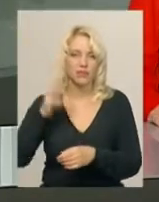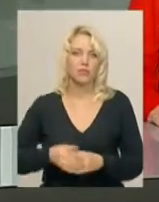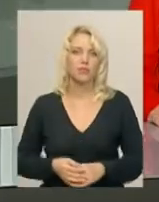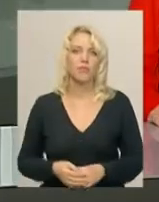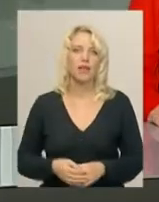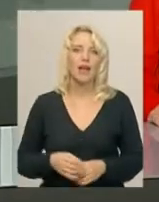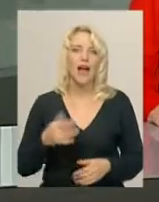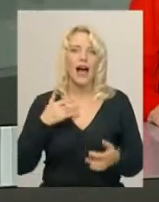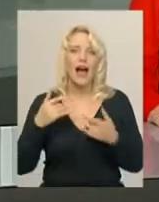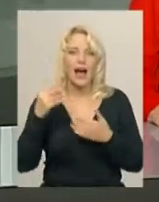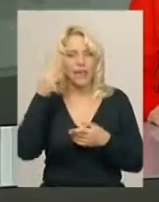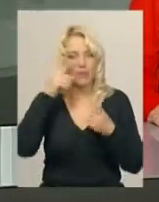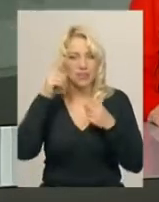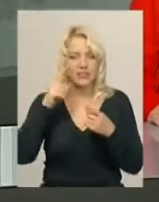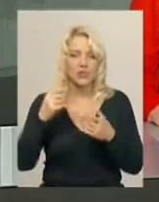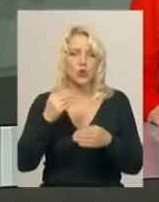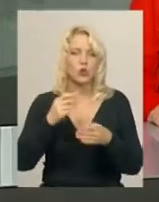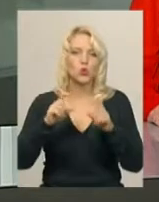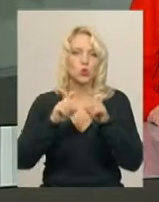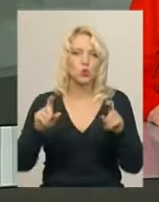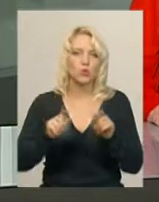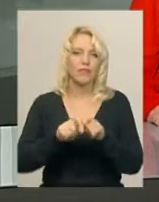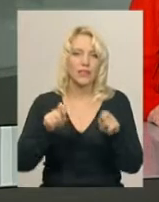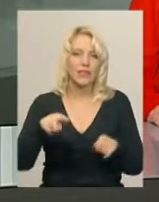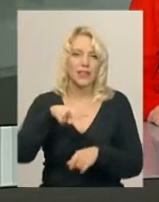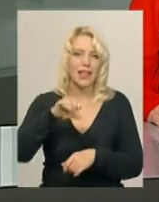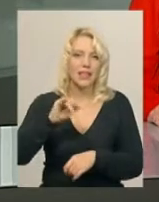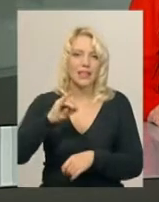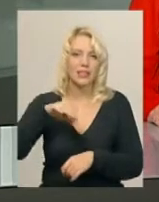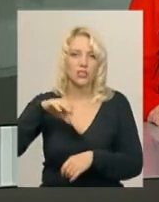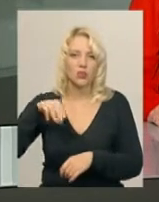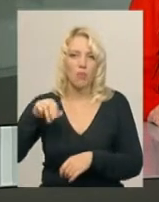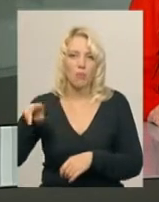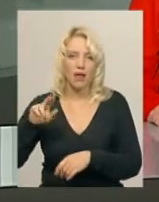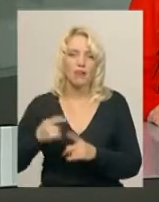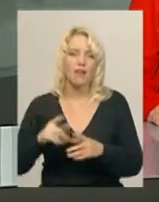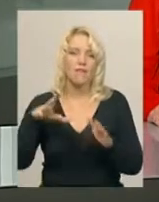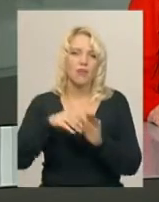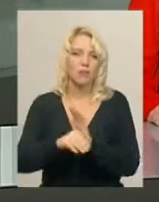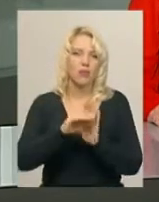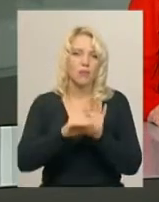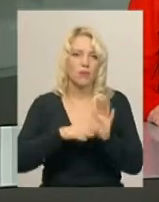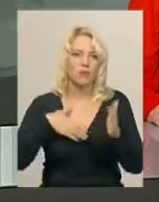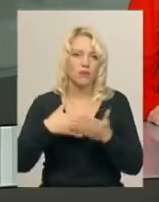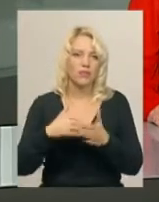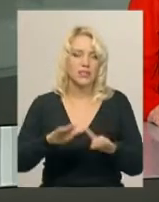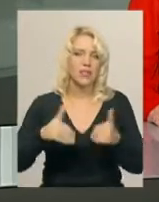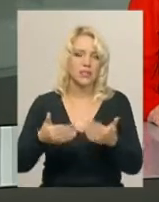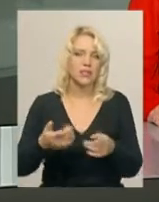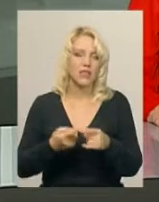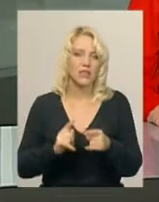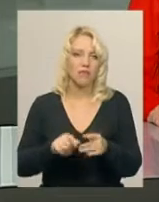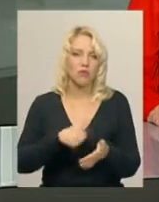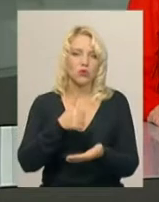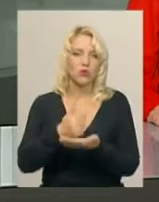Анімаційну студію відкриють у листопаді у Хмельницькому в рамках проєкту міської ради «Громадська ініціатива». Очолить її хмельничанин